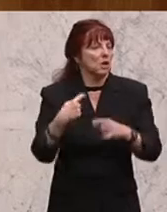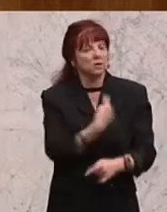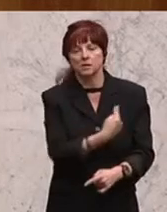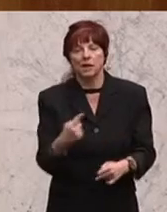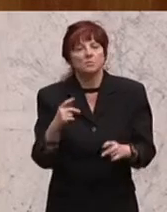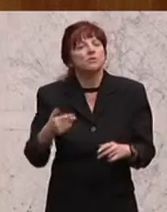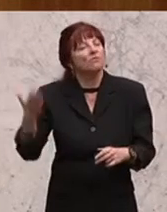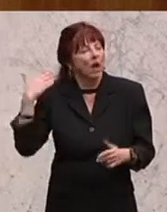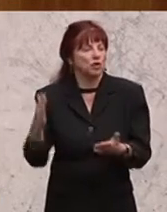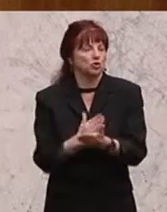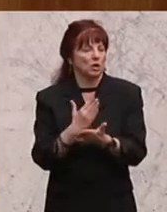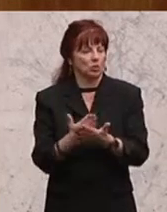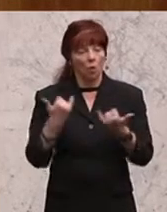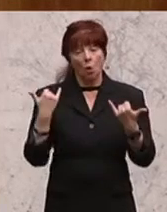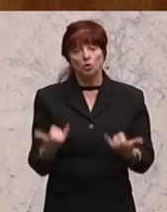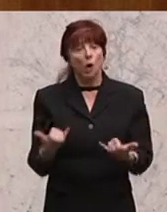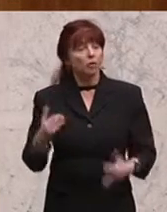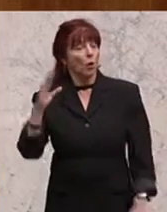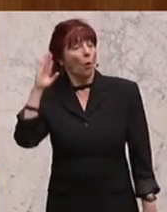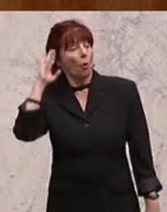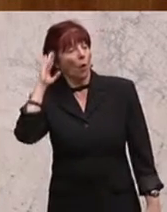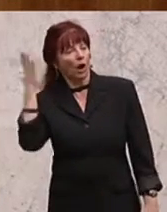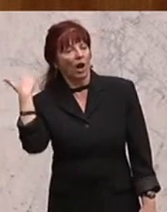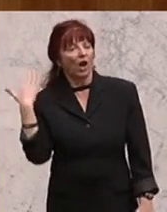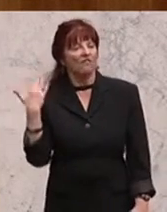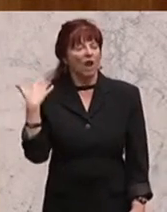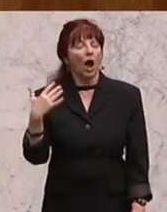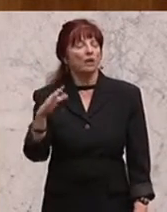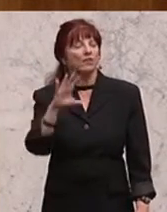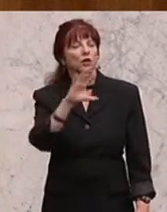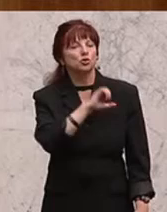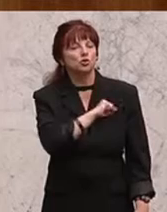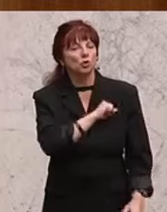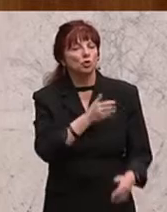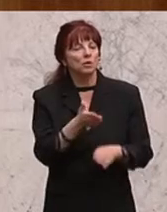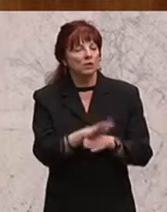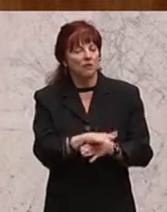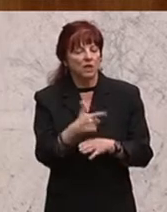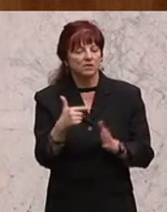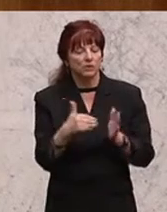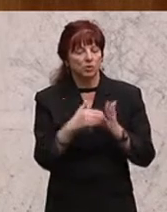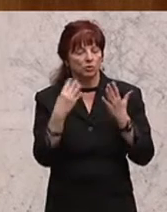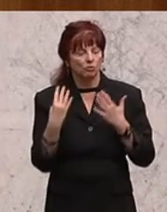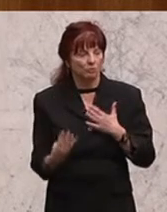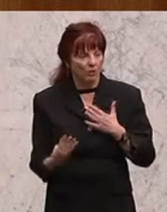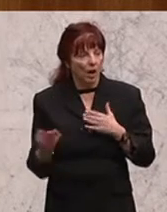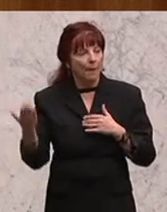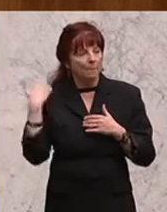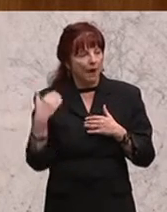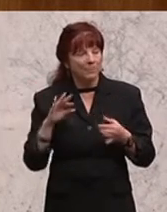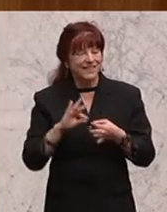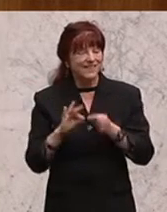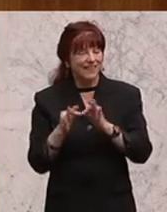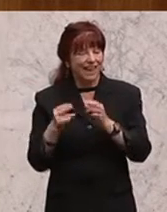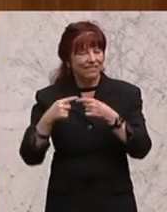höre, dass es einen Sündenfall gegeben hat im Jahre 2004 durch den Beschluss des Kärntner Landtages, dann